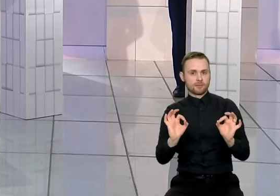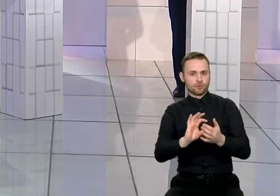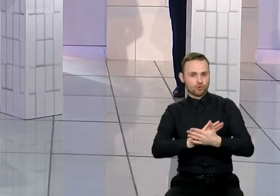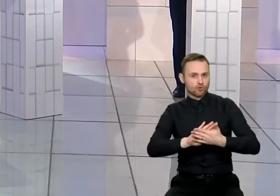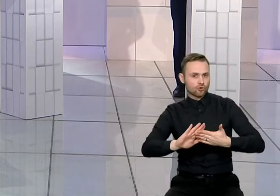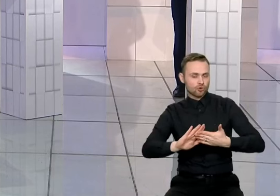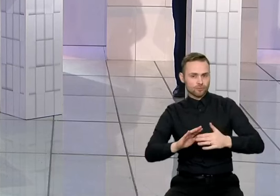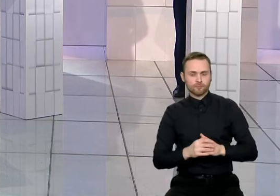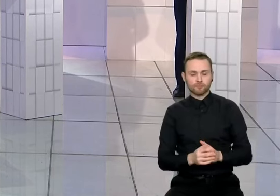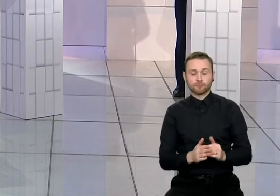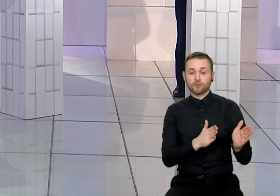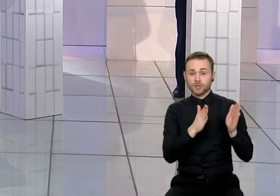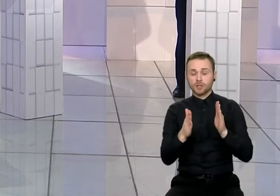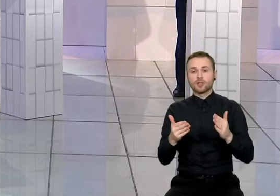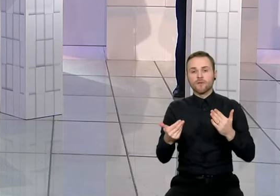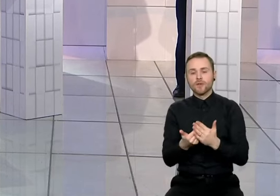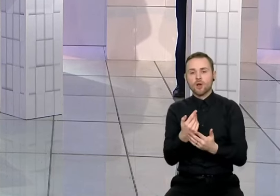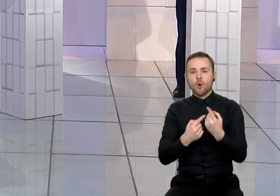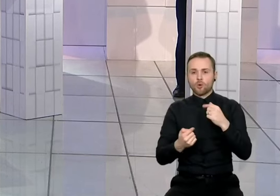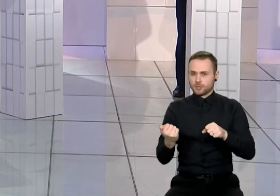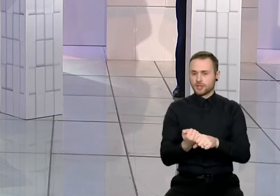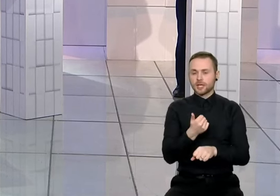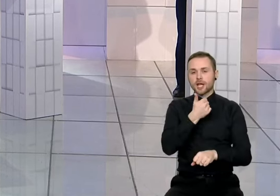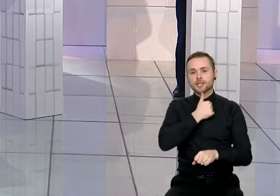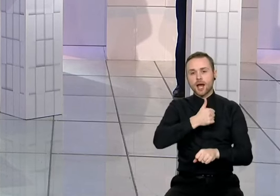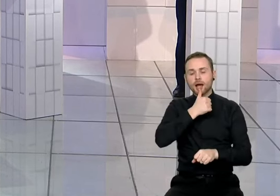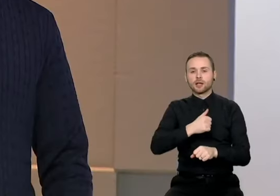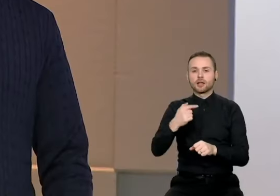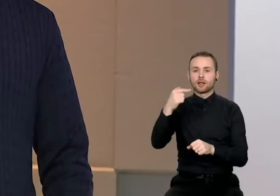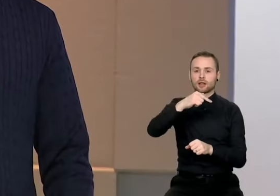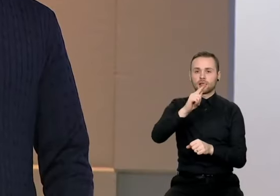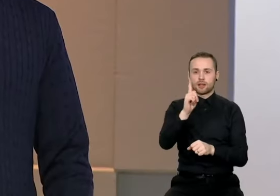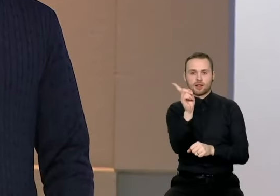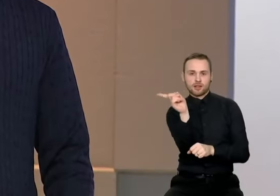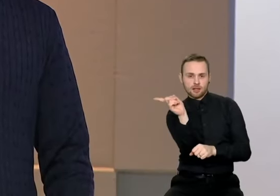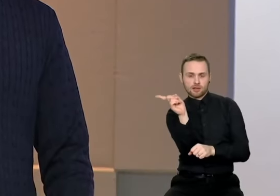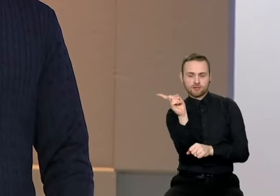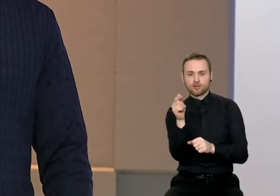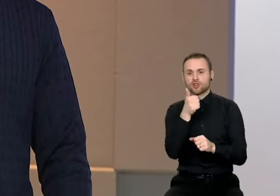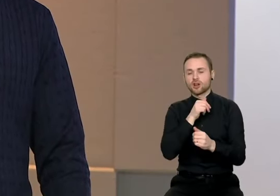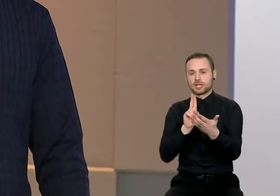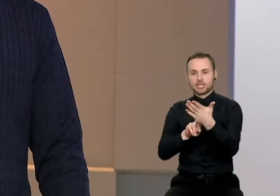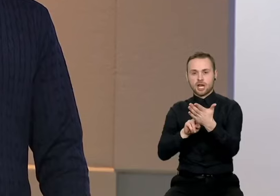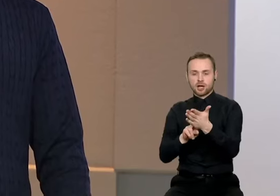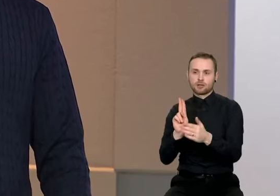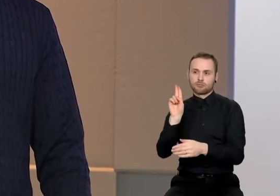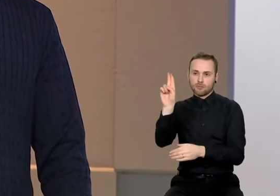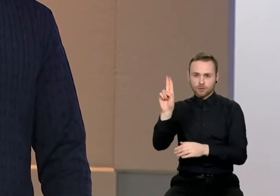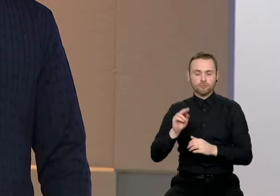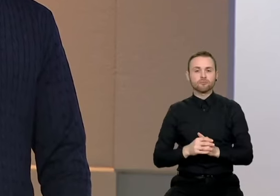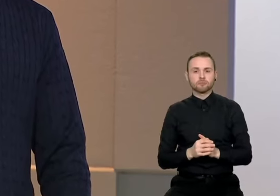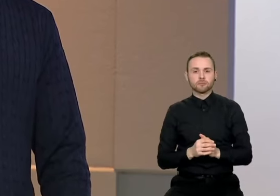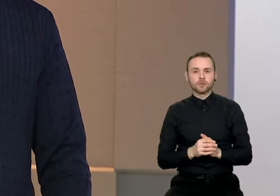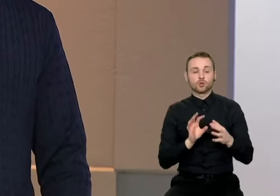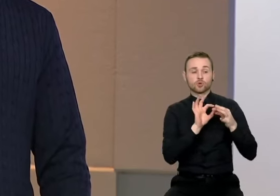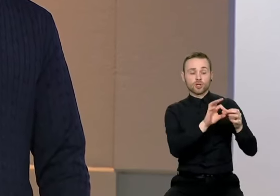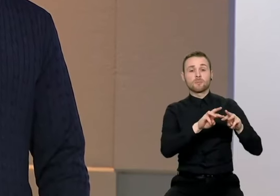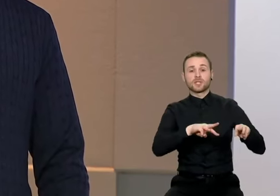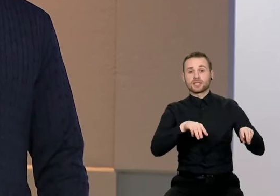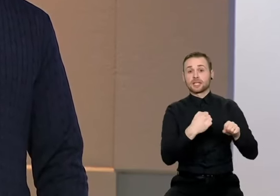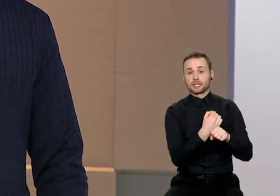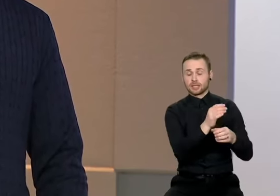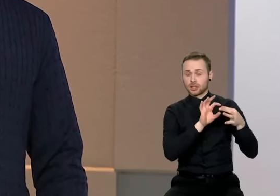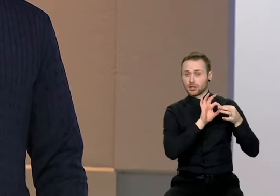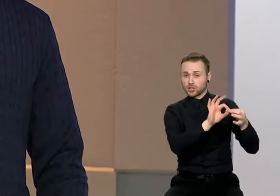gražinti žaliansias rojiklės ir tai galima daryti kartu su susisiekimo ministerija. Ketvirtojo žingsniu reikia